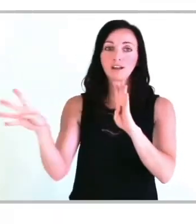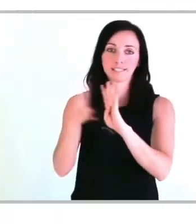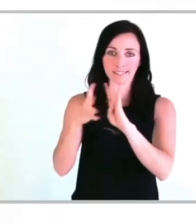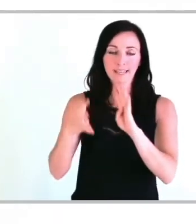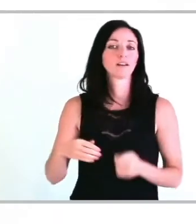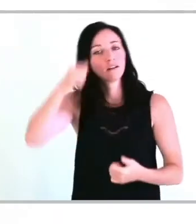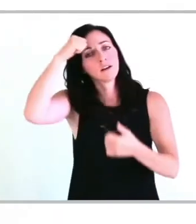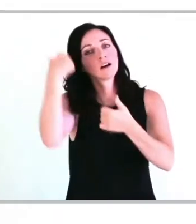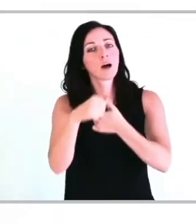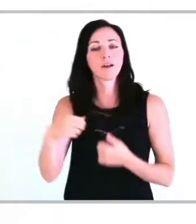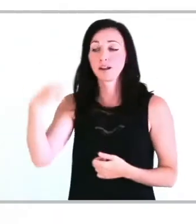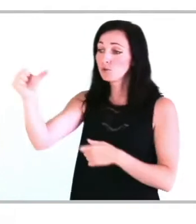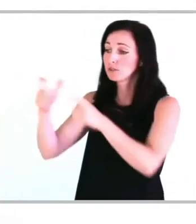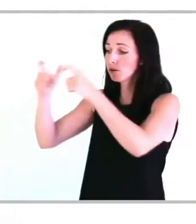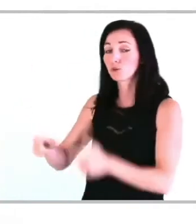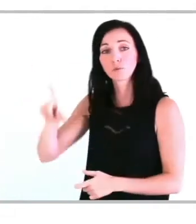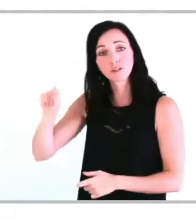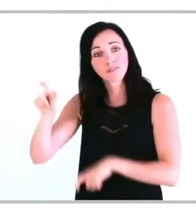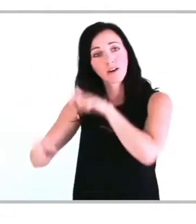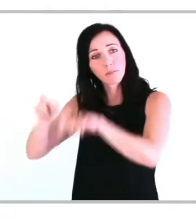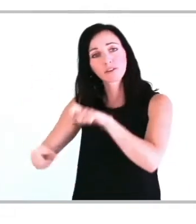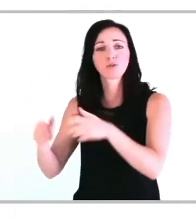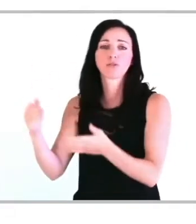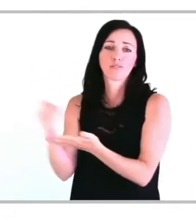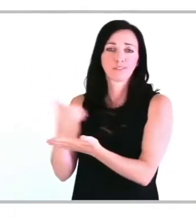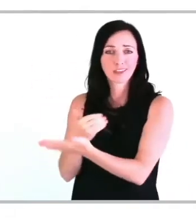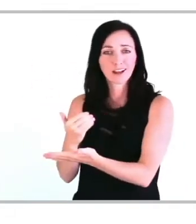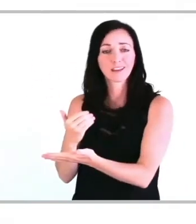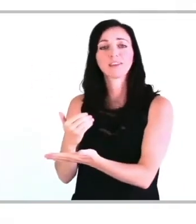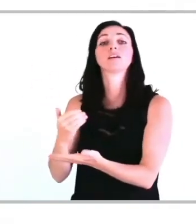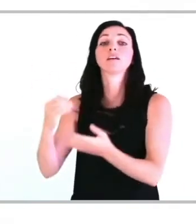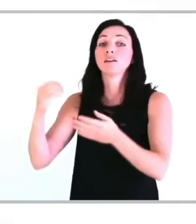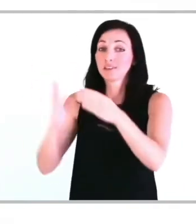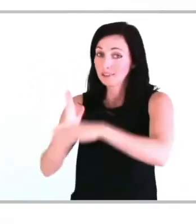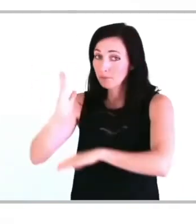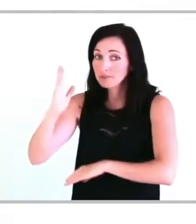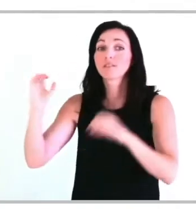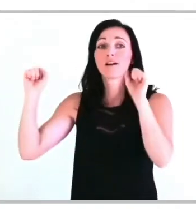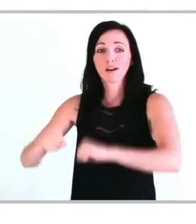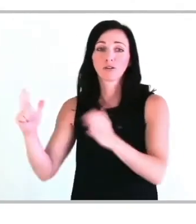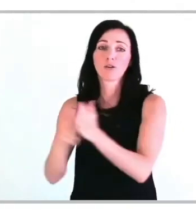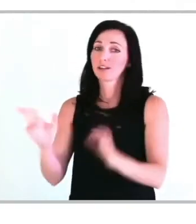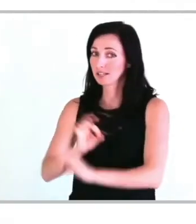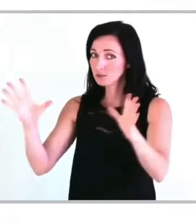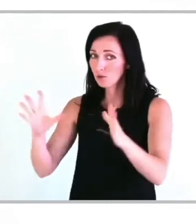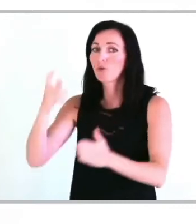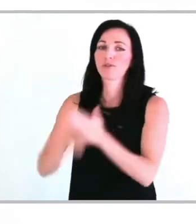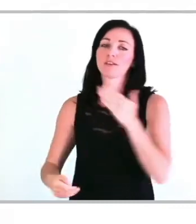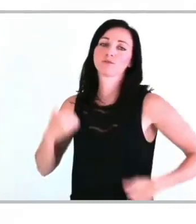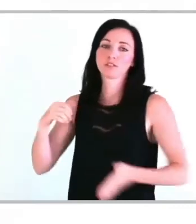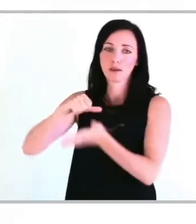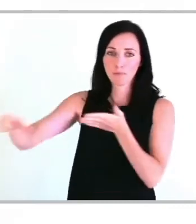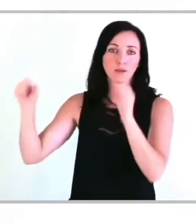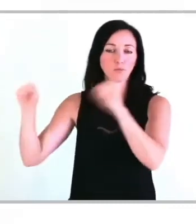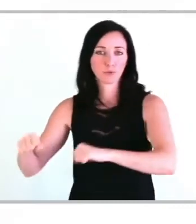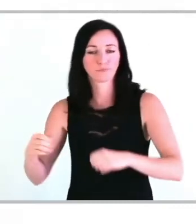Maintenant, troisième partie, le mécanisme d'incitation. Premier élément, les critères. Pour rappel, seules les entreprises